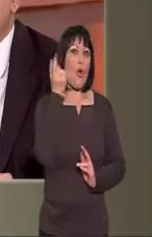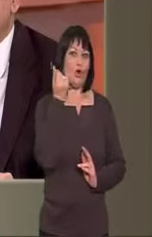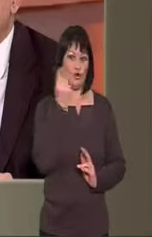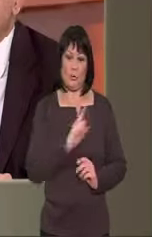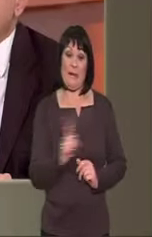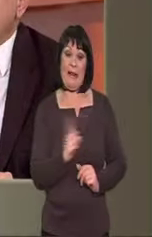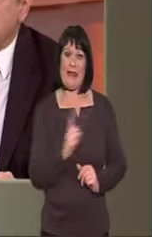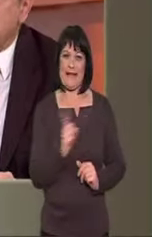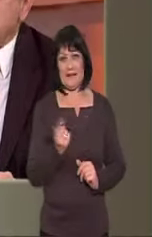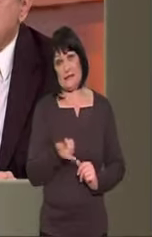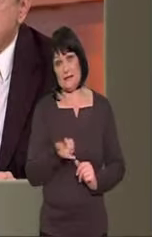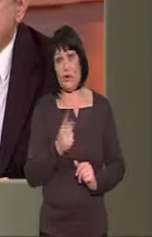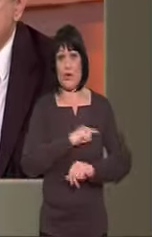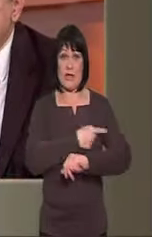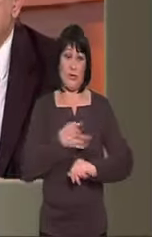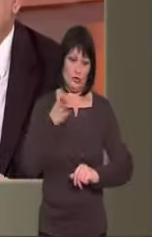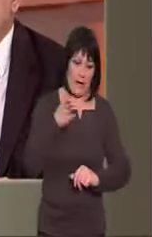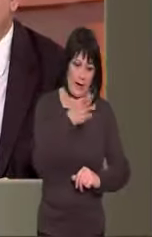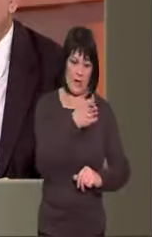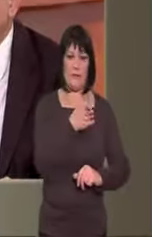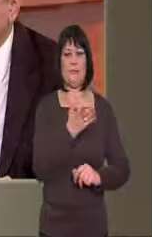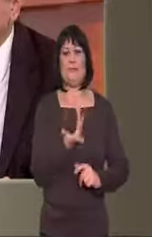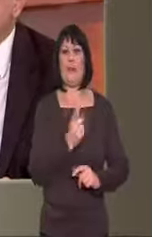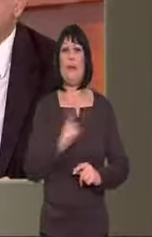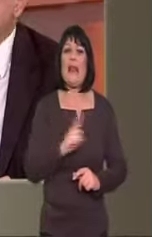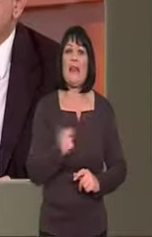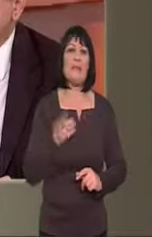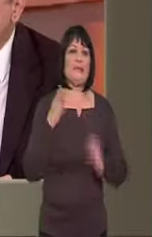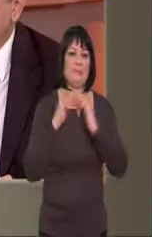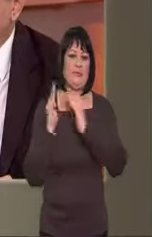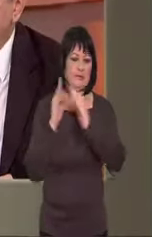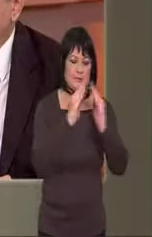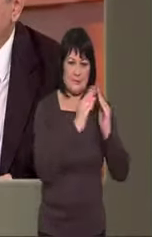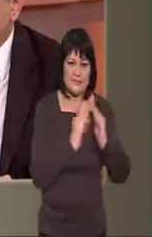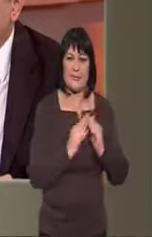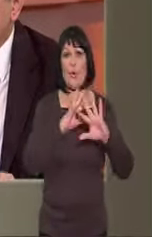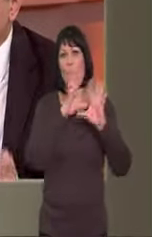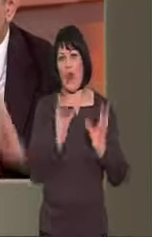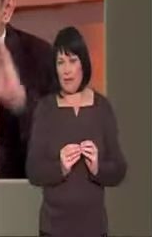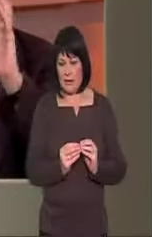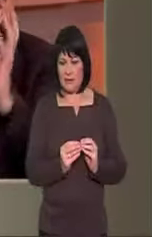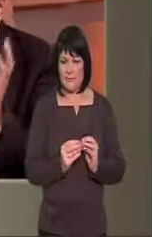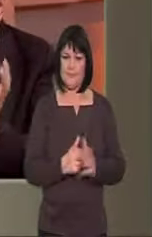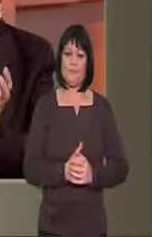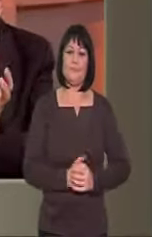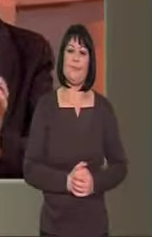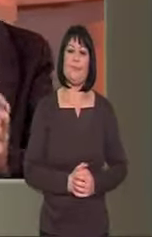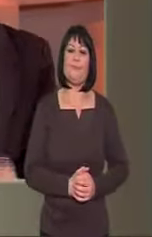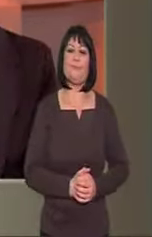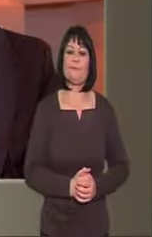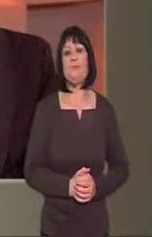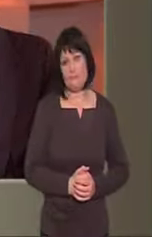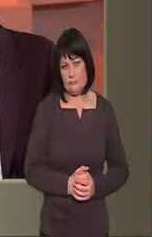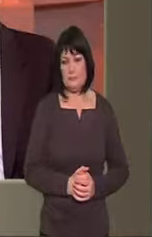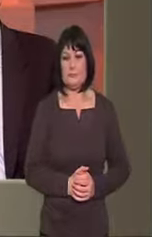της υπηρεσίας, ο γιατρός ομοίως, οι μετακινήσεις, όλο αυτό το οποίο απαρτίζει